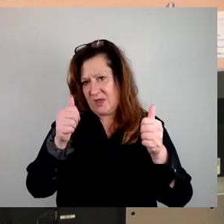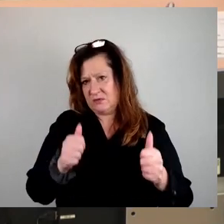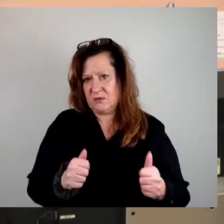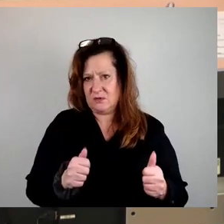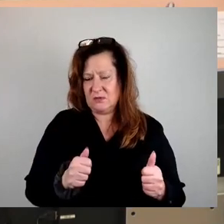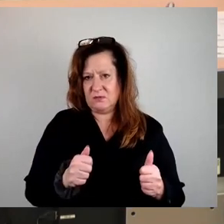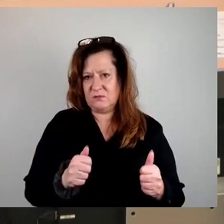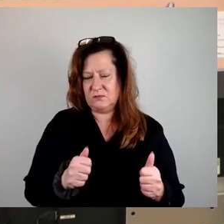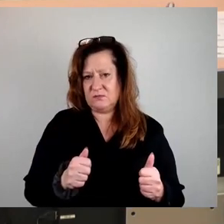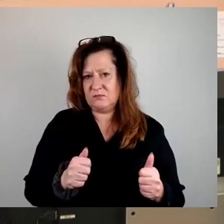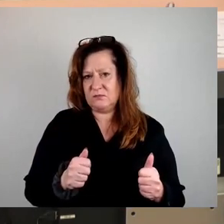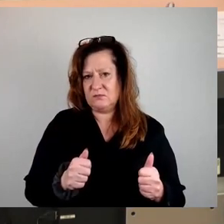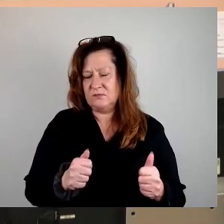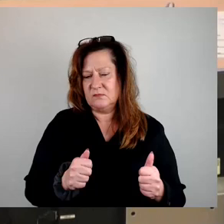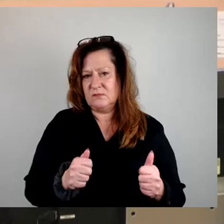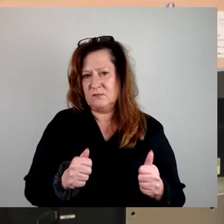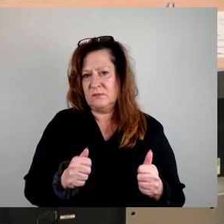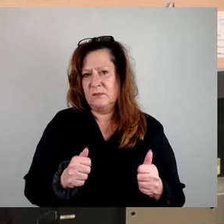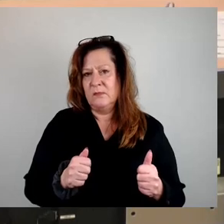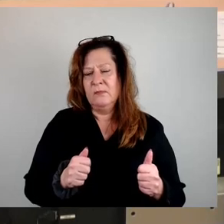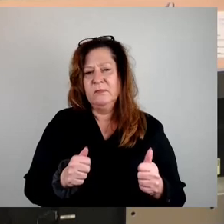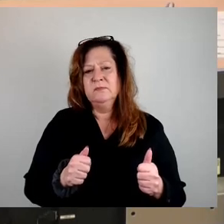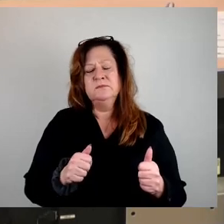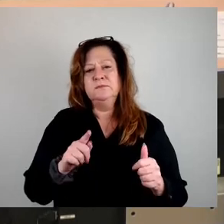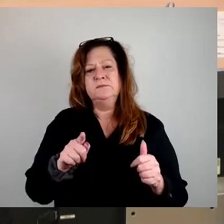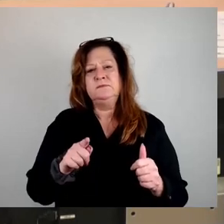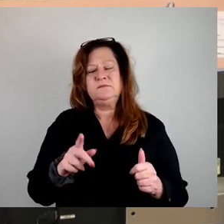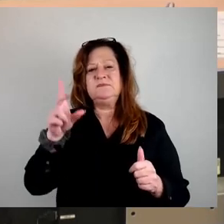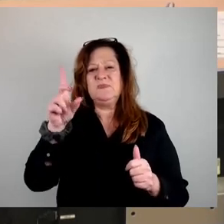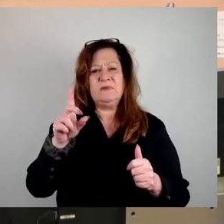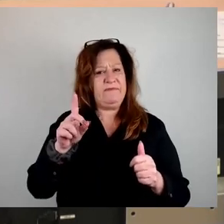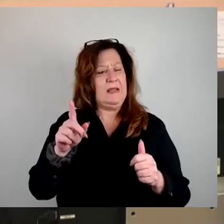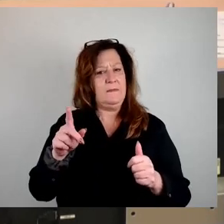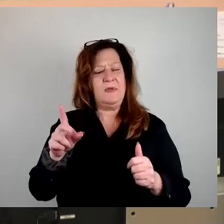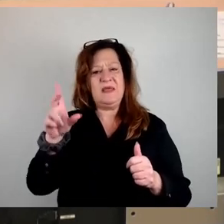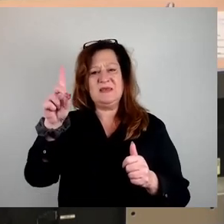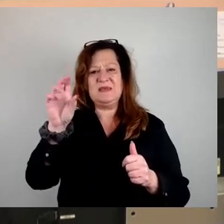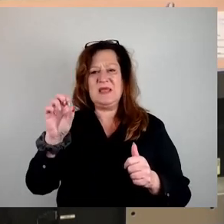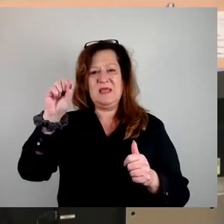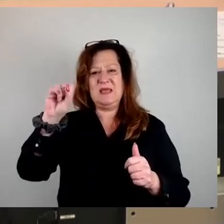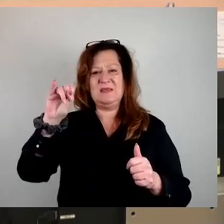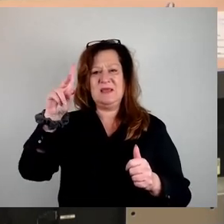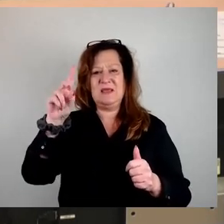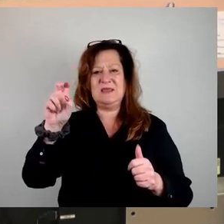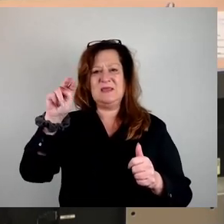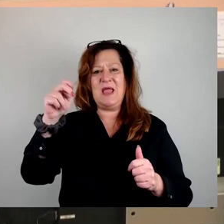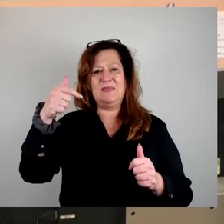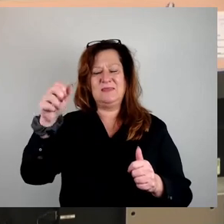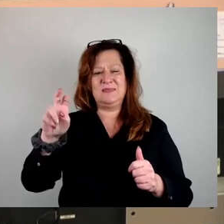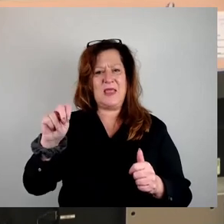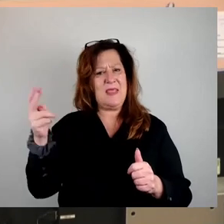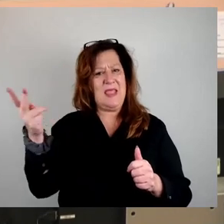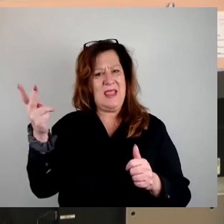der Idee der Dissidenten entgegen, auch innerhalb der WID vielleicht darüber nachzudenken, dass man einzelne